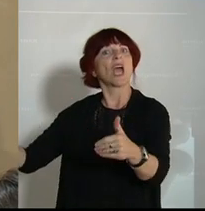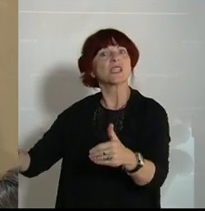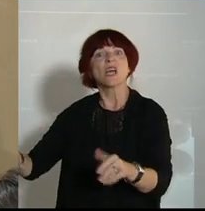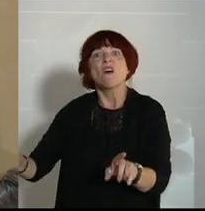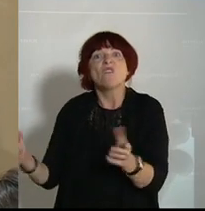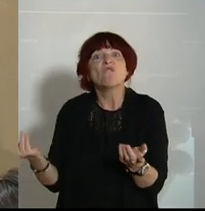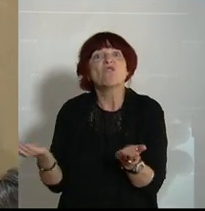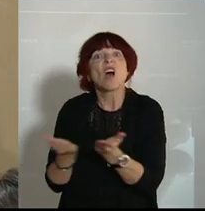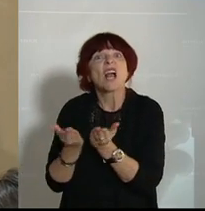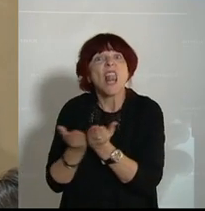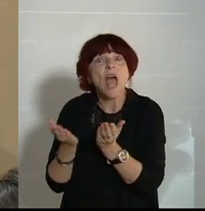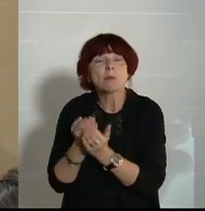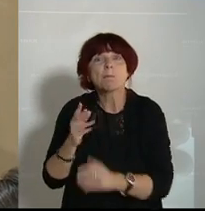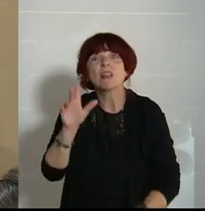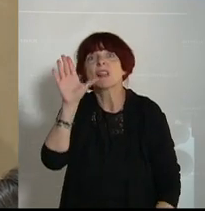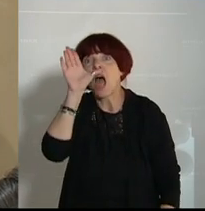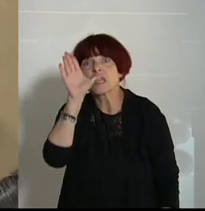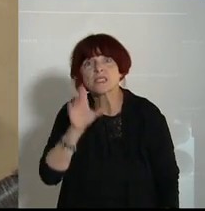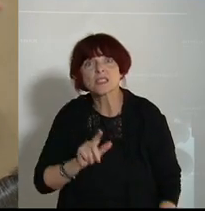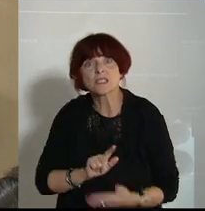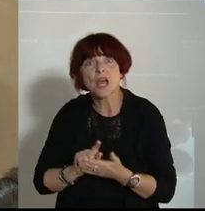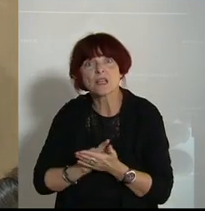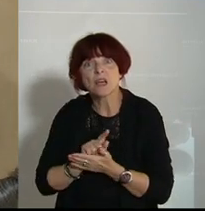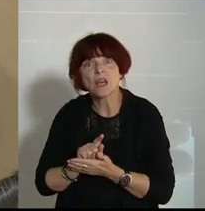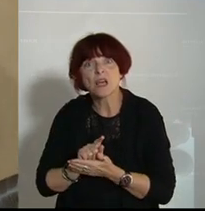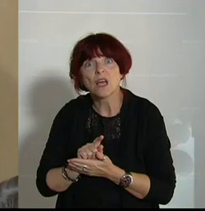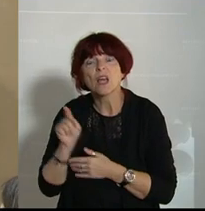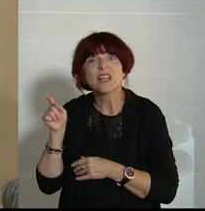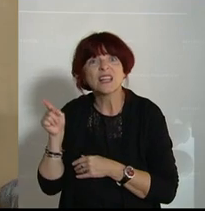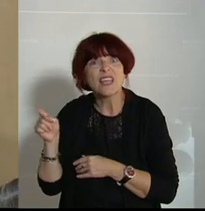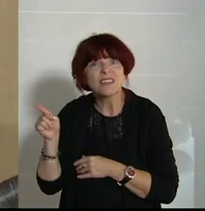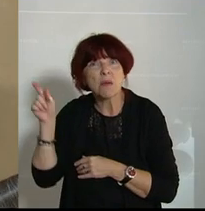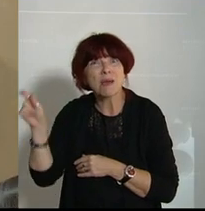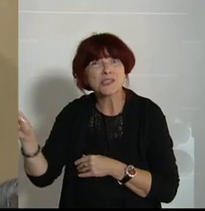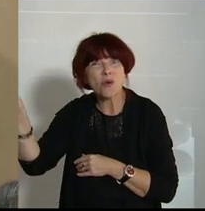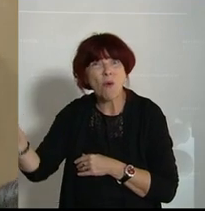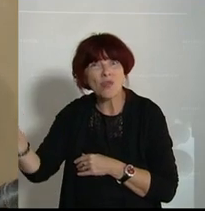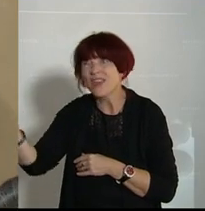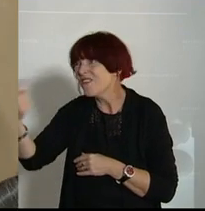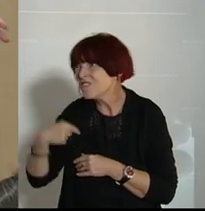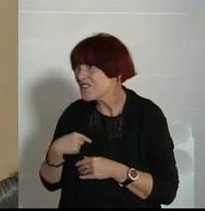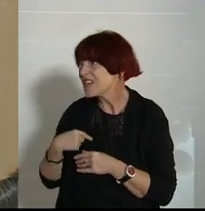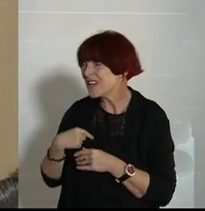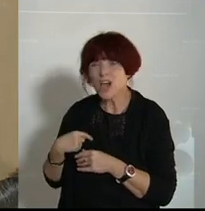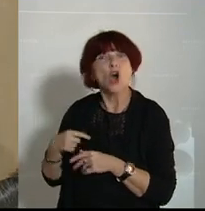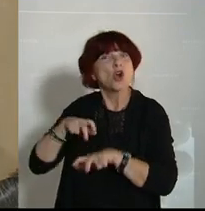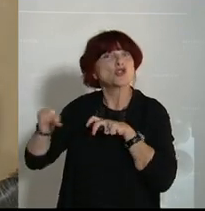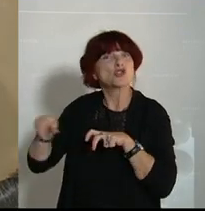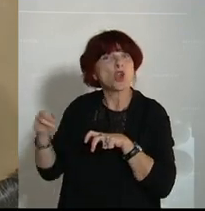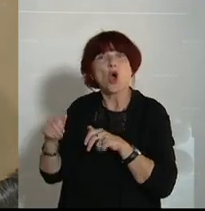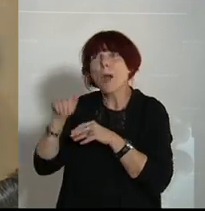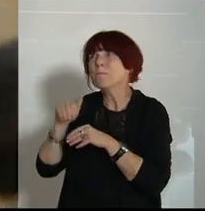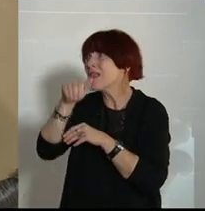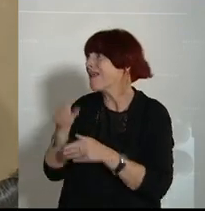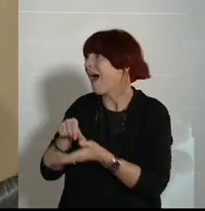vergleichen. Das sind die Herrschaften, mit denen Sie Deals machen, denen Sie unsere Steuermilliarden hinten reinschicken.